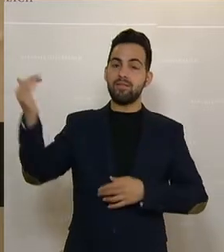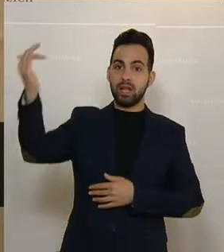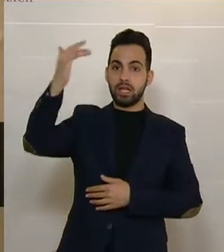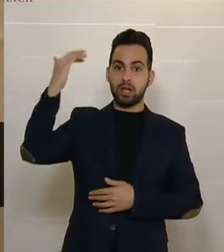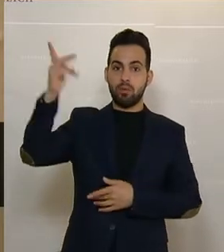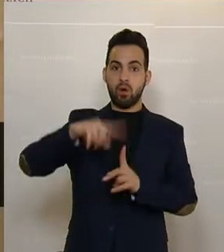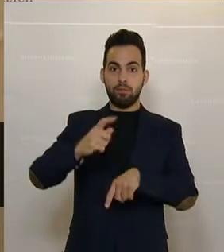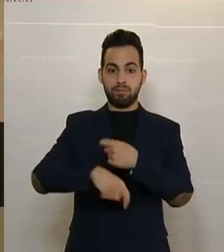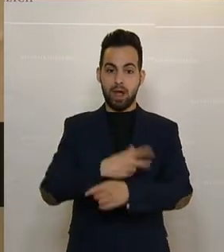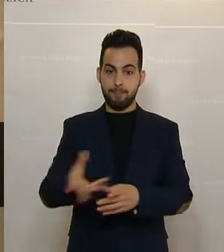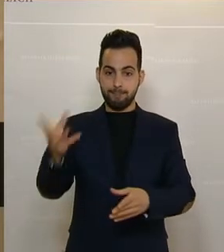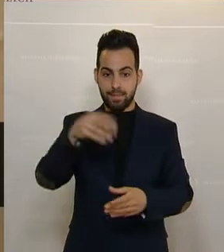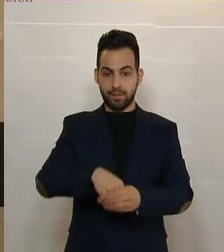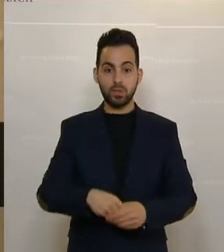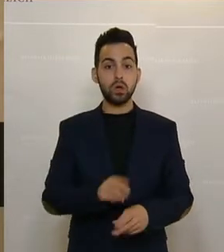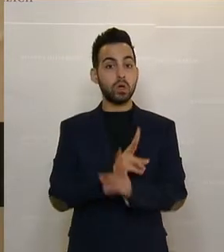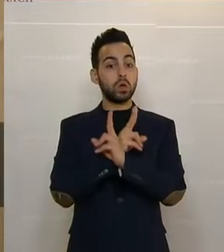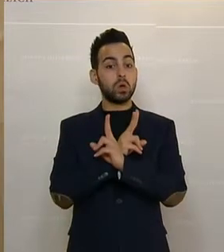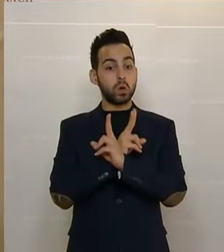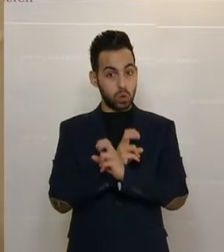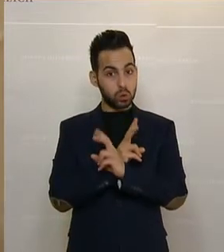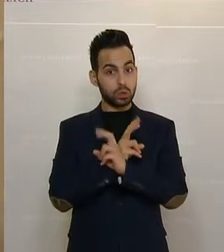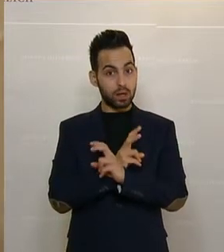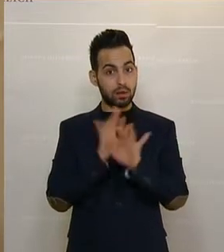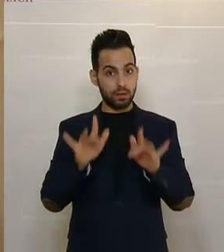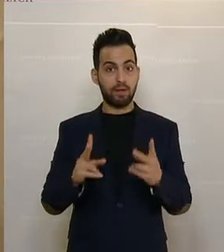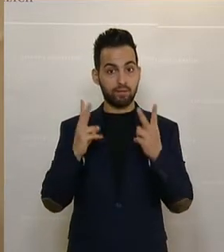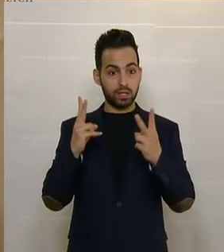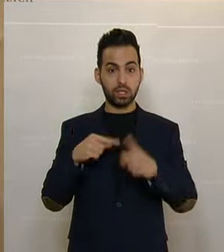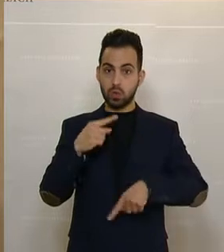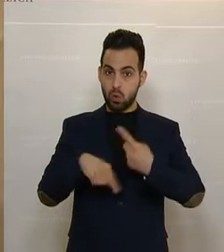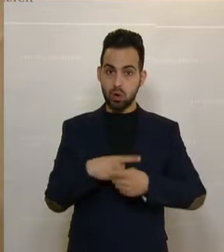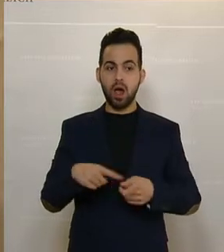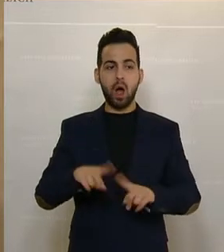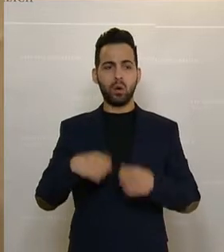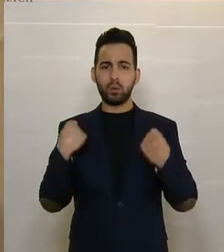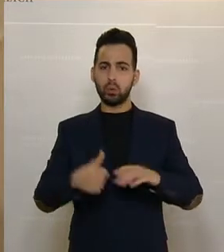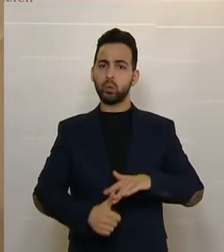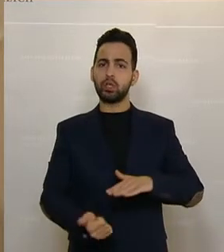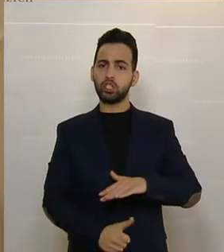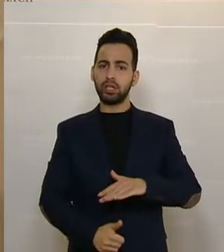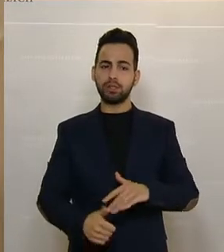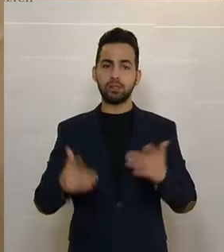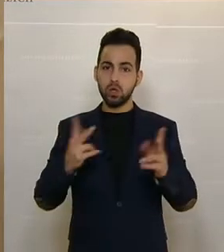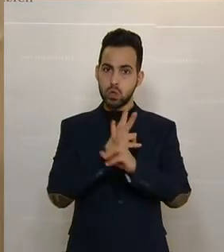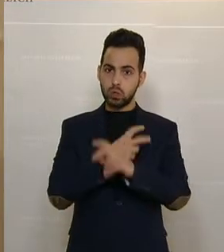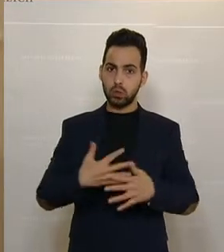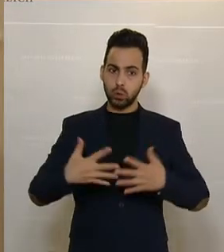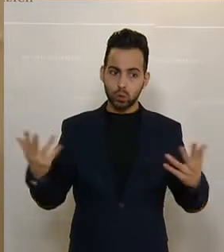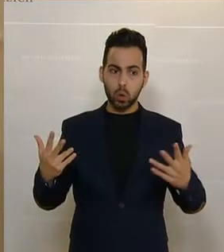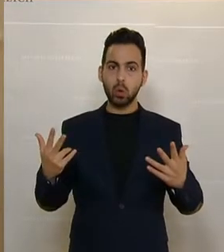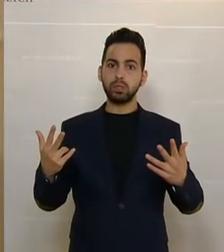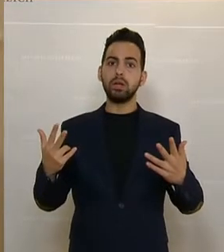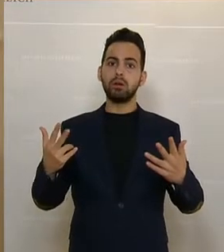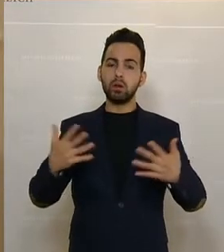auch bearbeitet werden kann. Und Österreich spielt eine Rolle, die man auch unterschätzt. Österreich spielt eine große Rolle. Nicht nur die